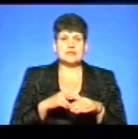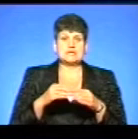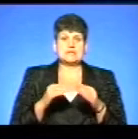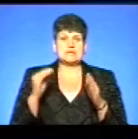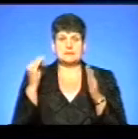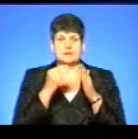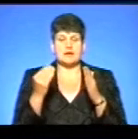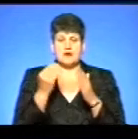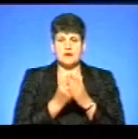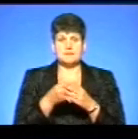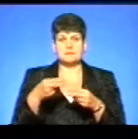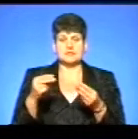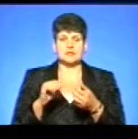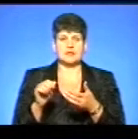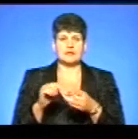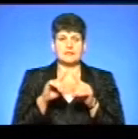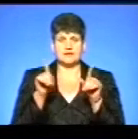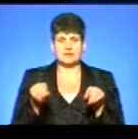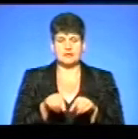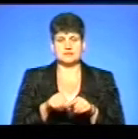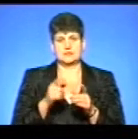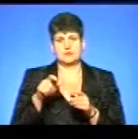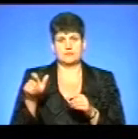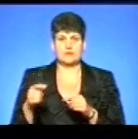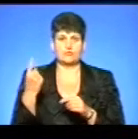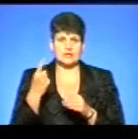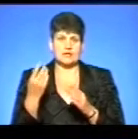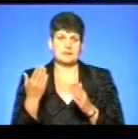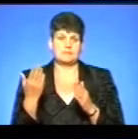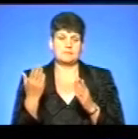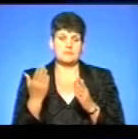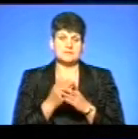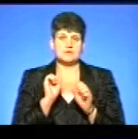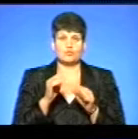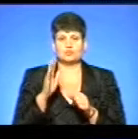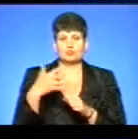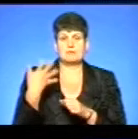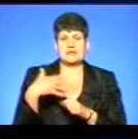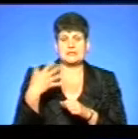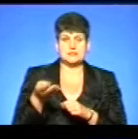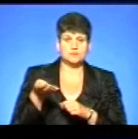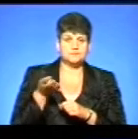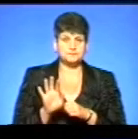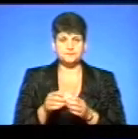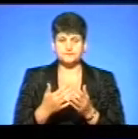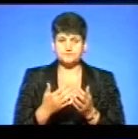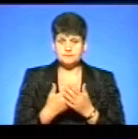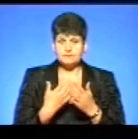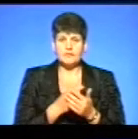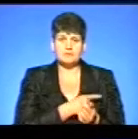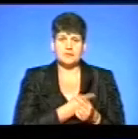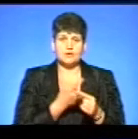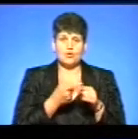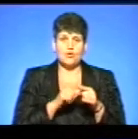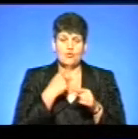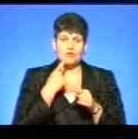підписані декларації з пацієнтами. В одній такій папці може бути навіть 50 декларацій. Медики кажуть, що це дуже